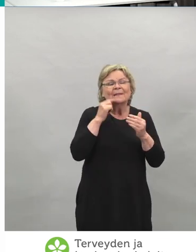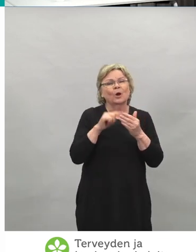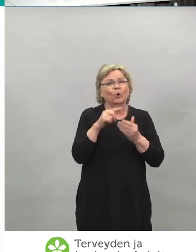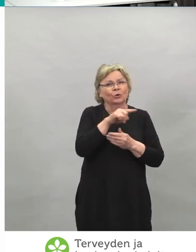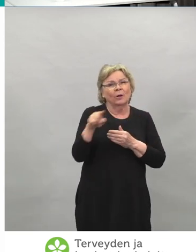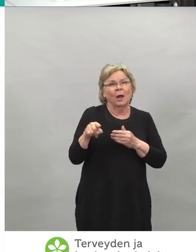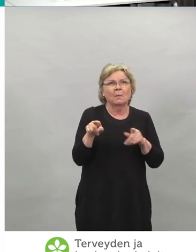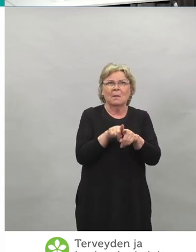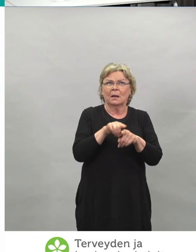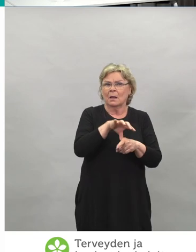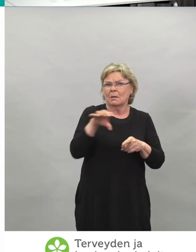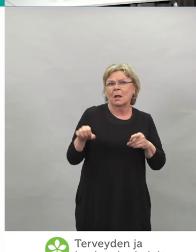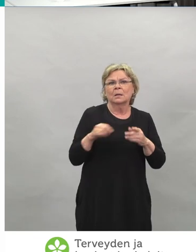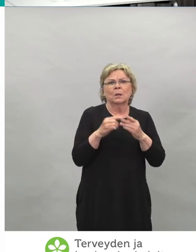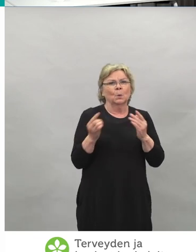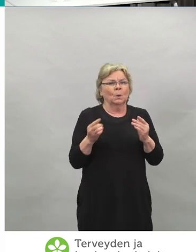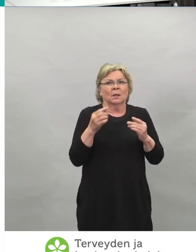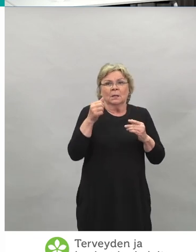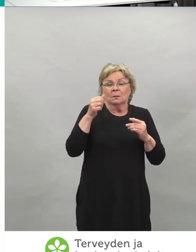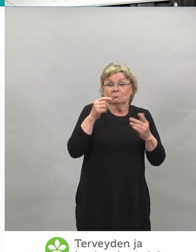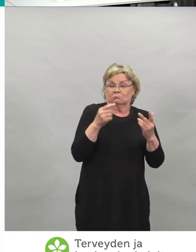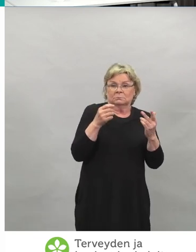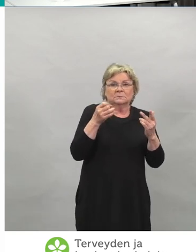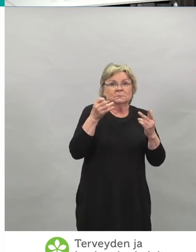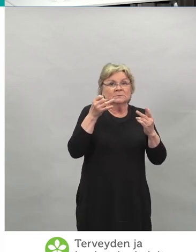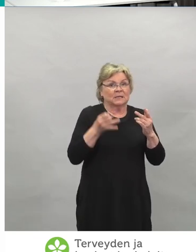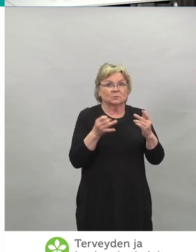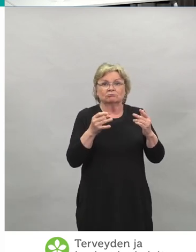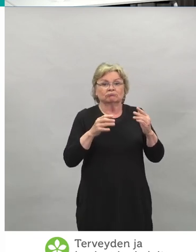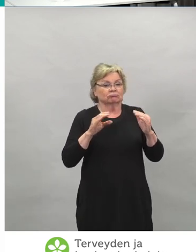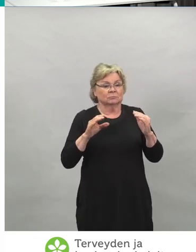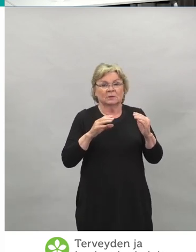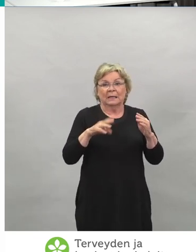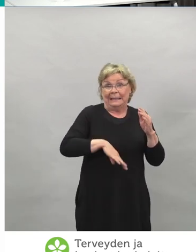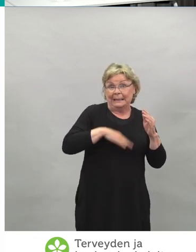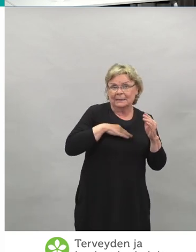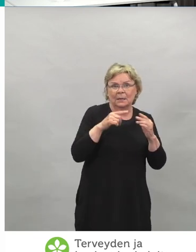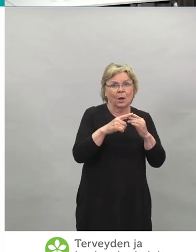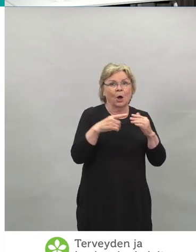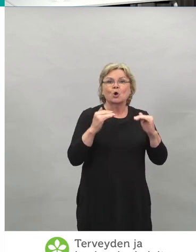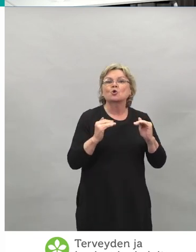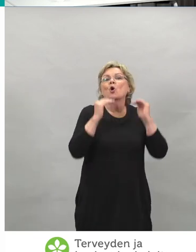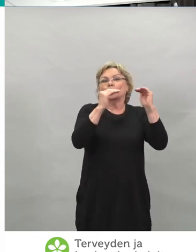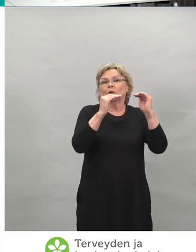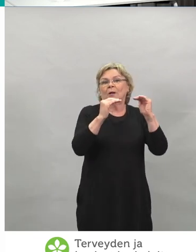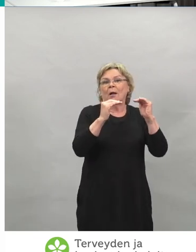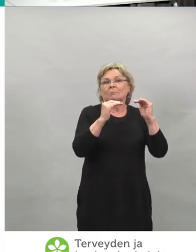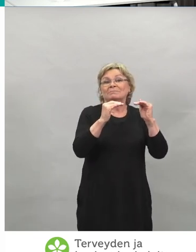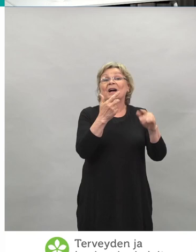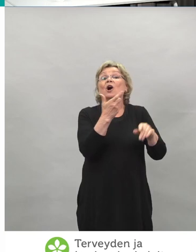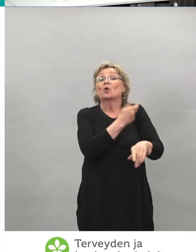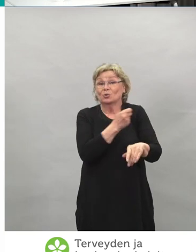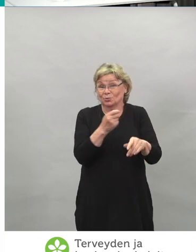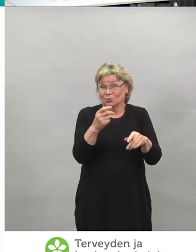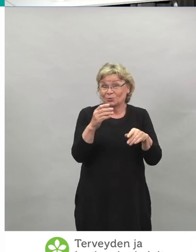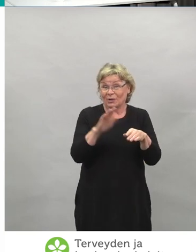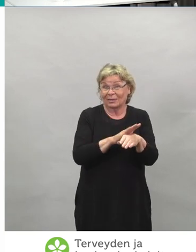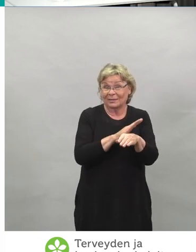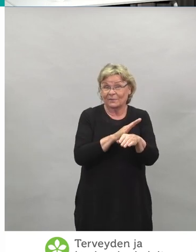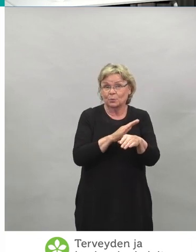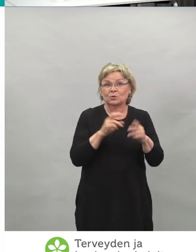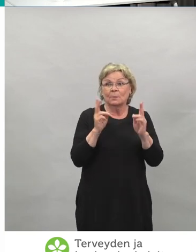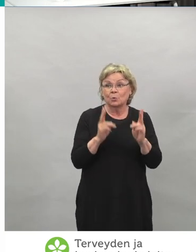60-vuotiaissa, niin 90 prosentin rokotuskattavuus, joka on todella korkea. Ja tällä hetkellä 50 vuotta